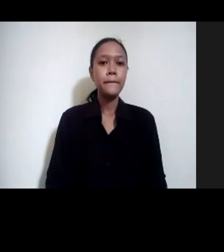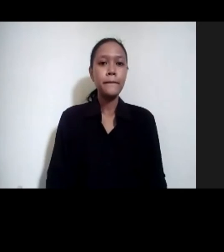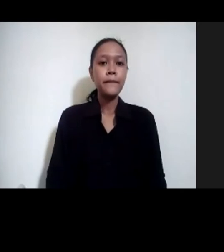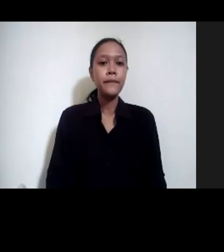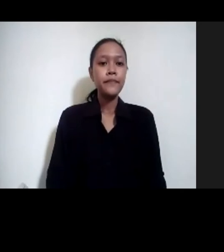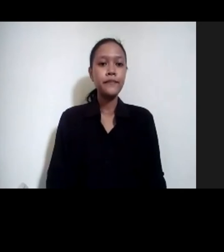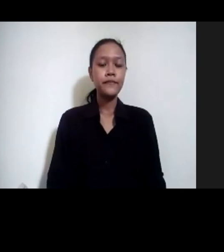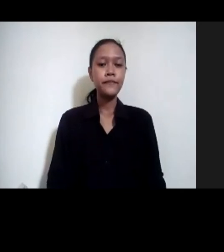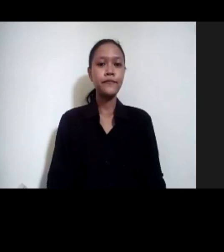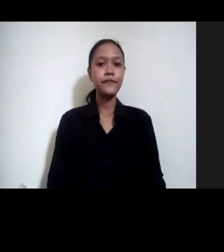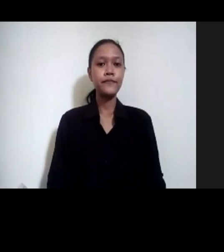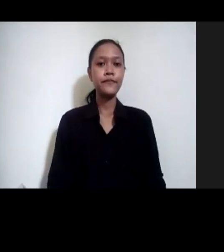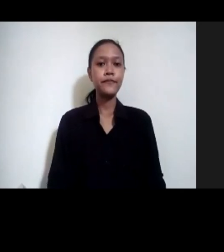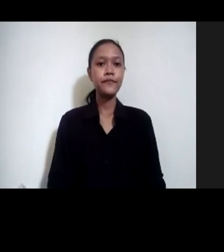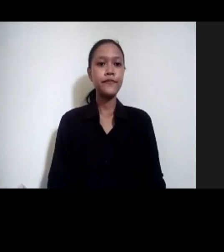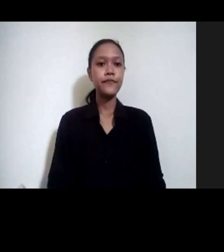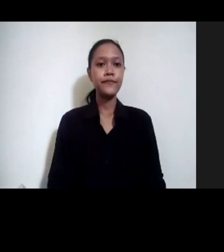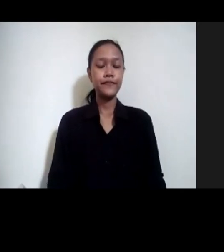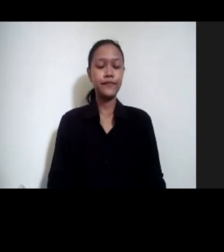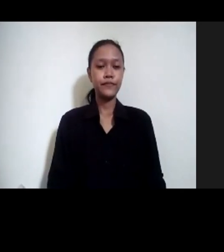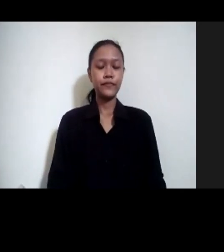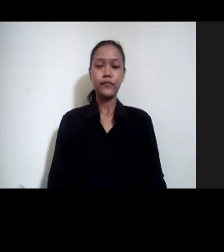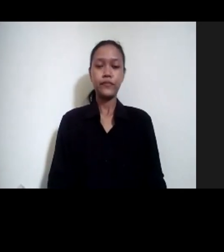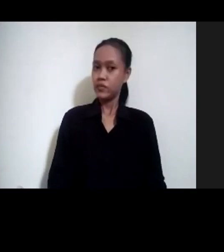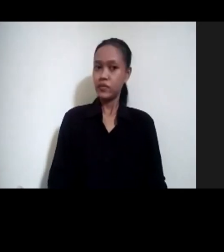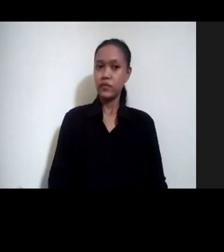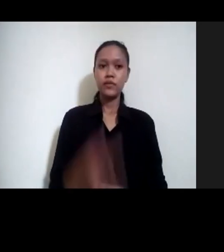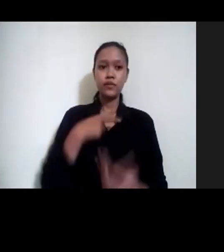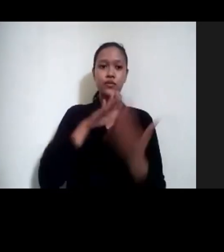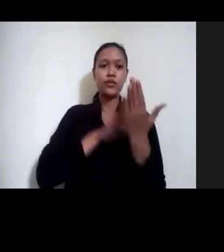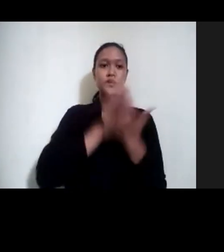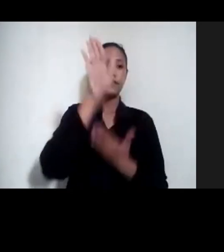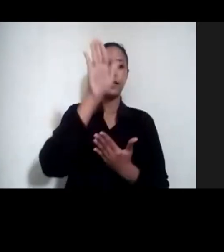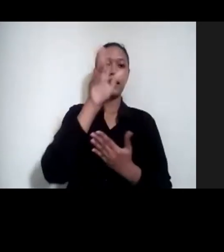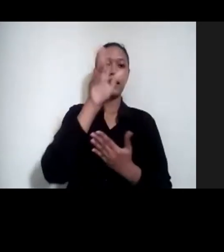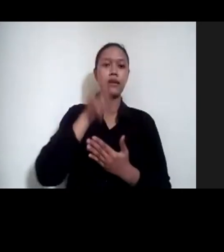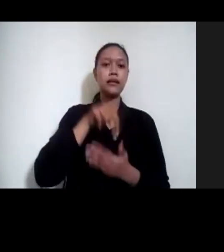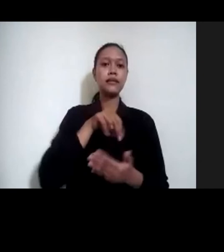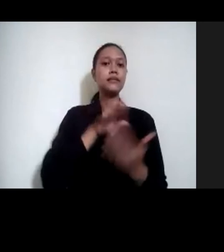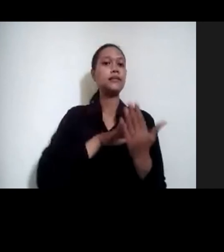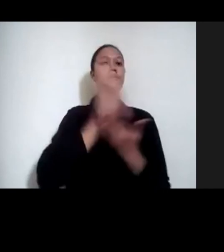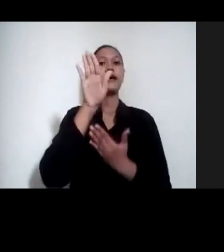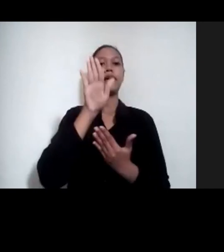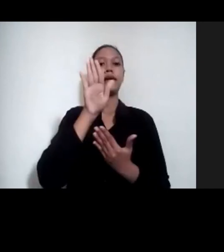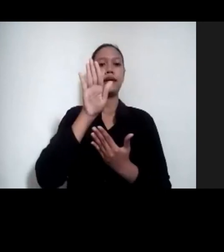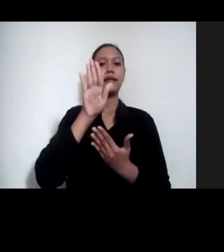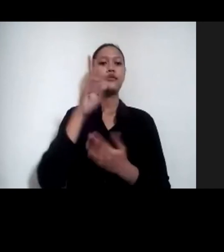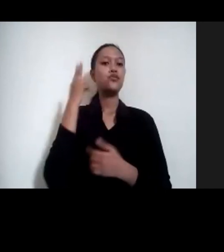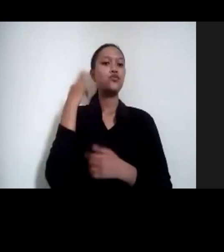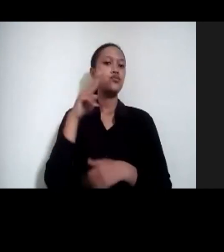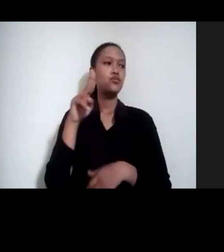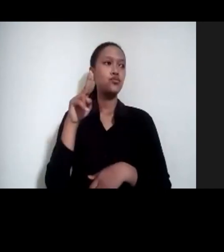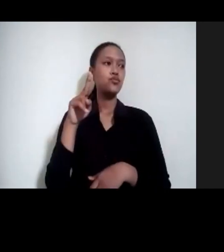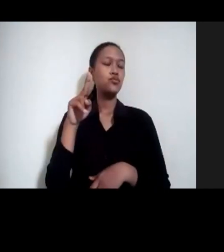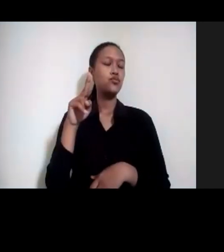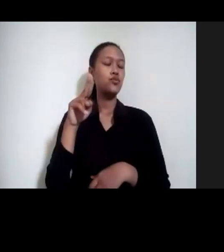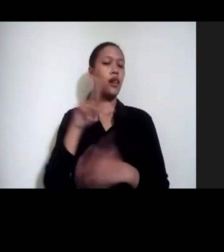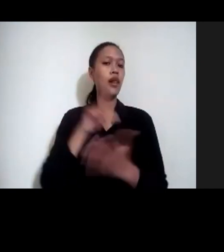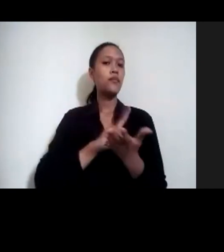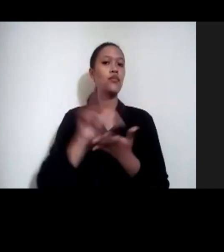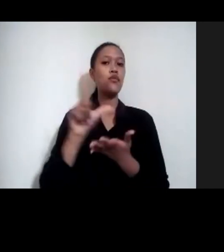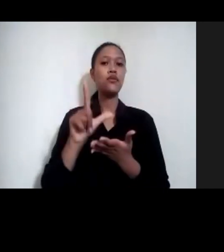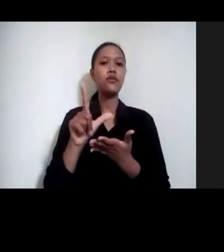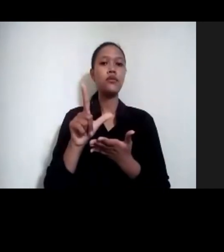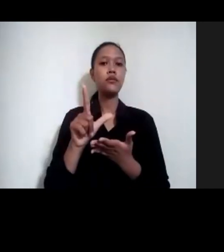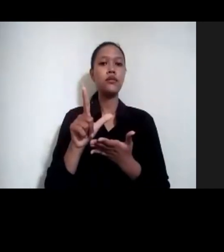Aku akan share lagi sebentar untuk sebuah laporan yang kemarin